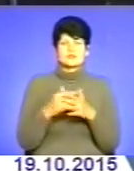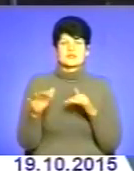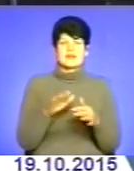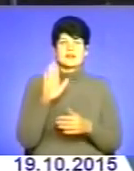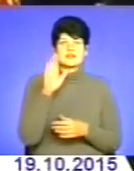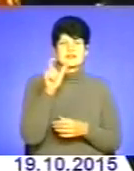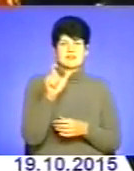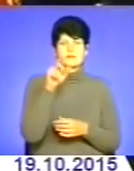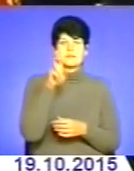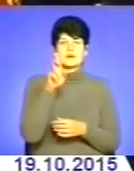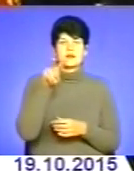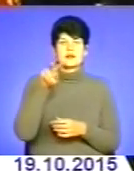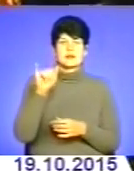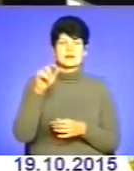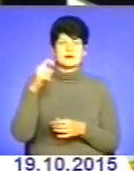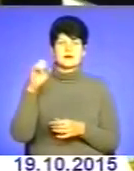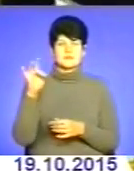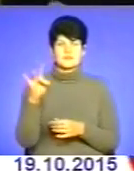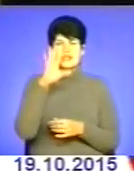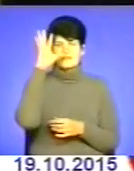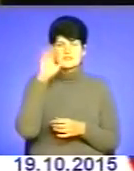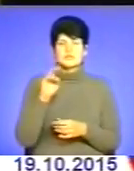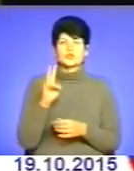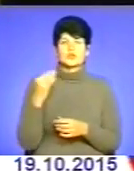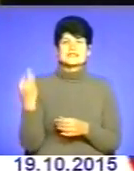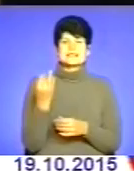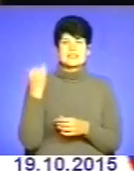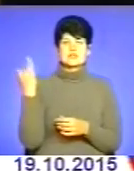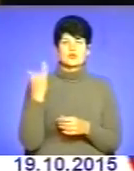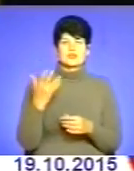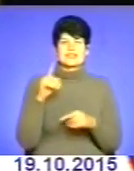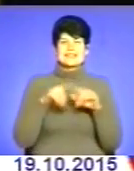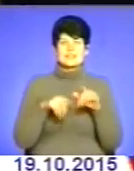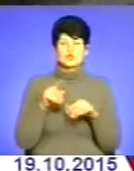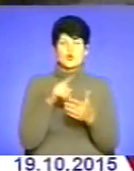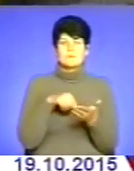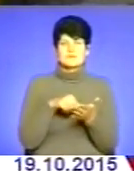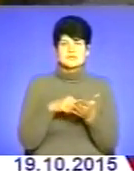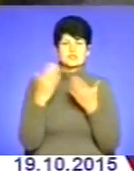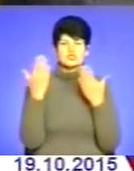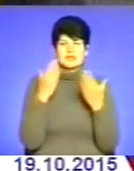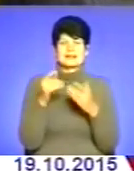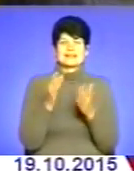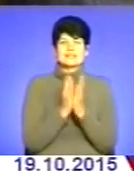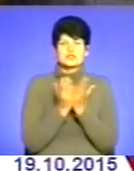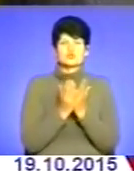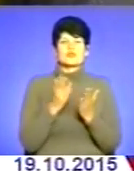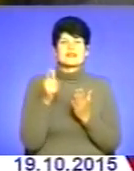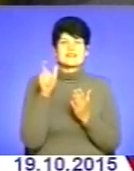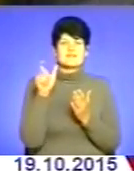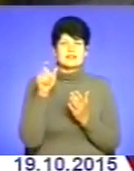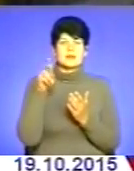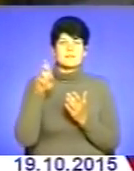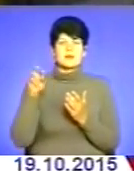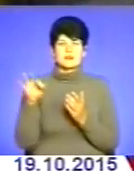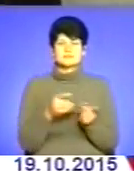Бліхара Для усіх, хто цікавиться історією рідного міста Читаючи книжку Євгена Бліхара, ви перенесетеся у 30